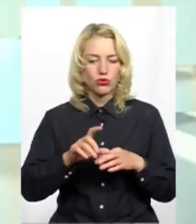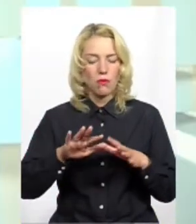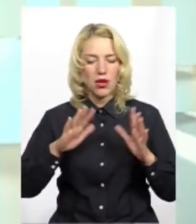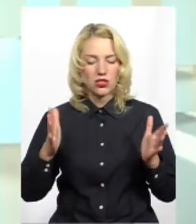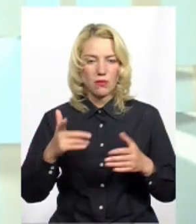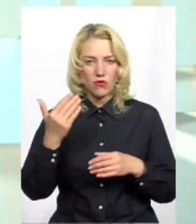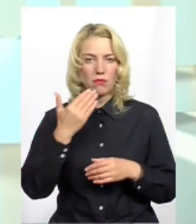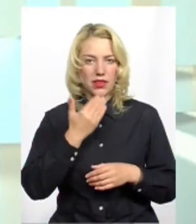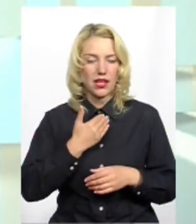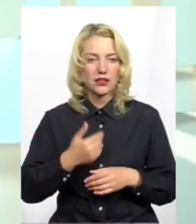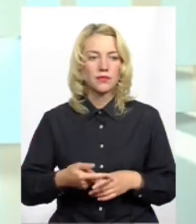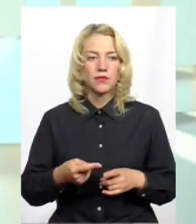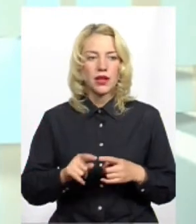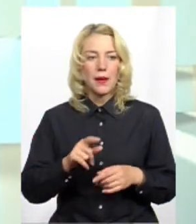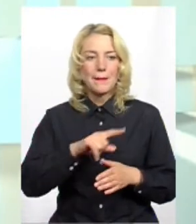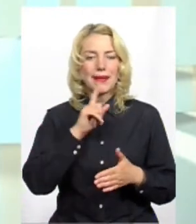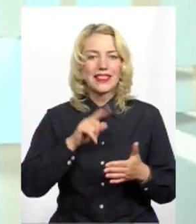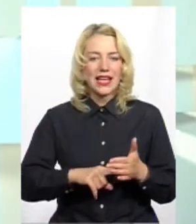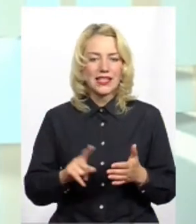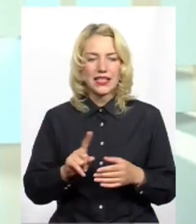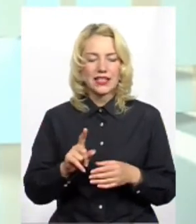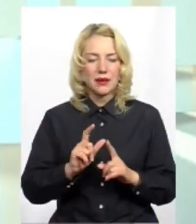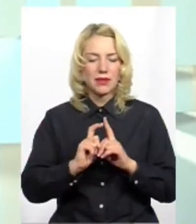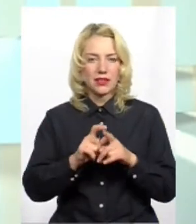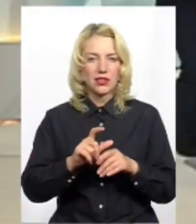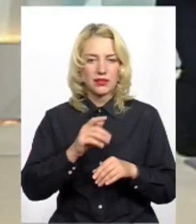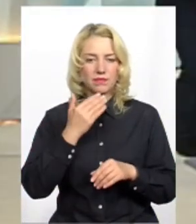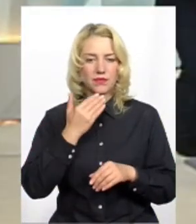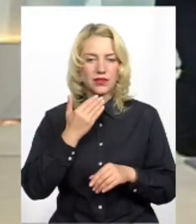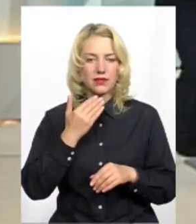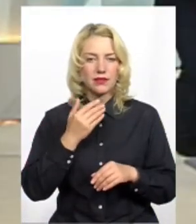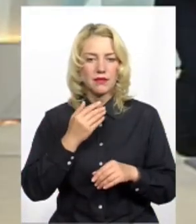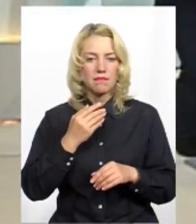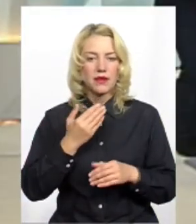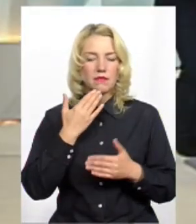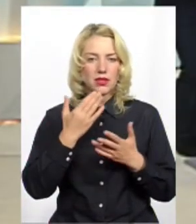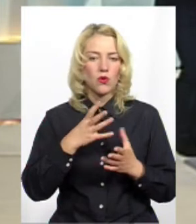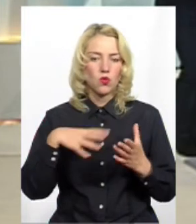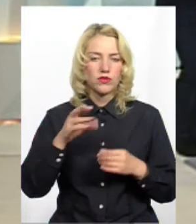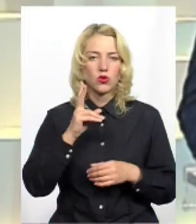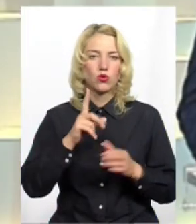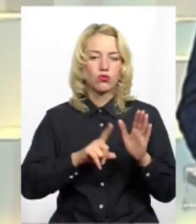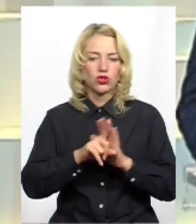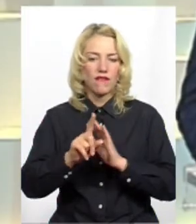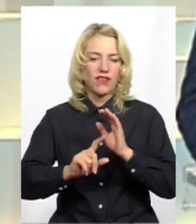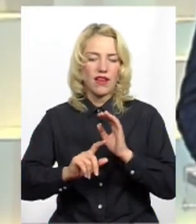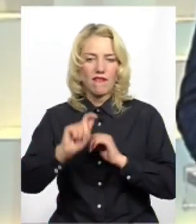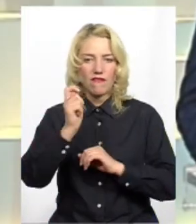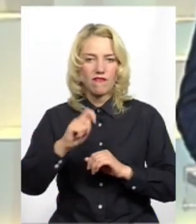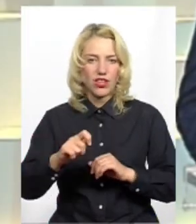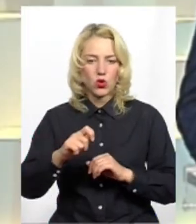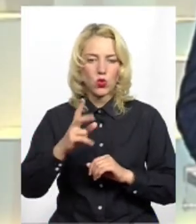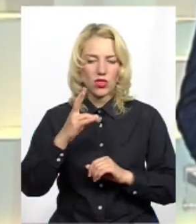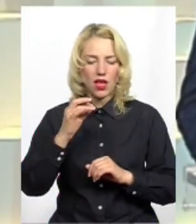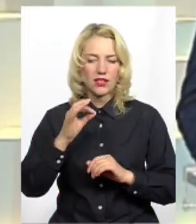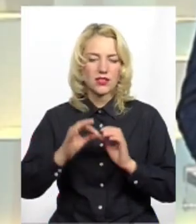ви питаєте. І питання, яке ставимо всім кандидатам, хто розпочав війну на Сході України. Звісно, Росія –